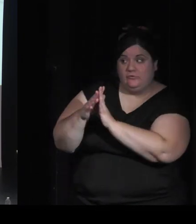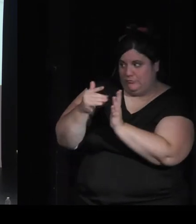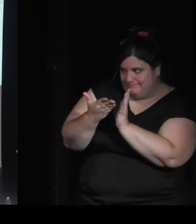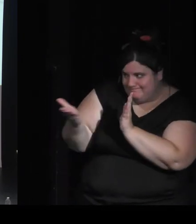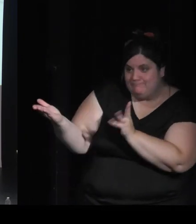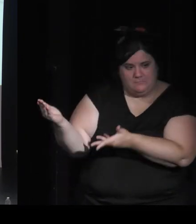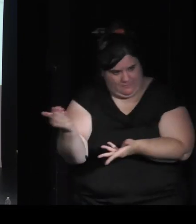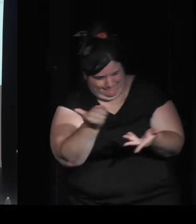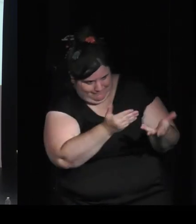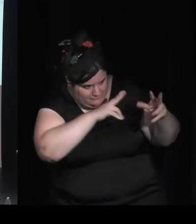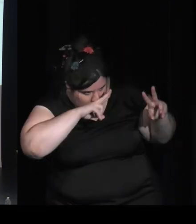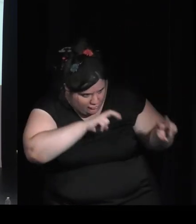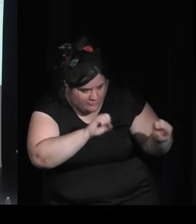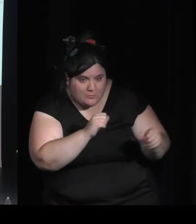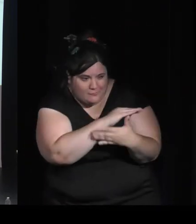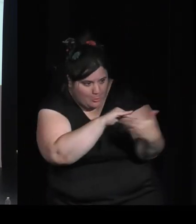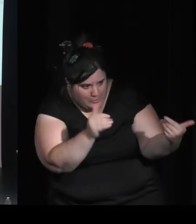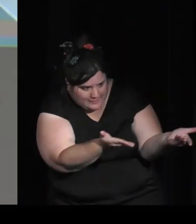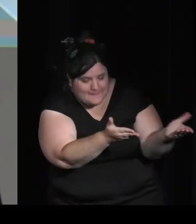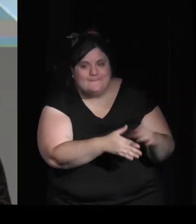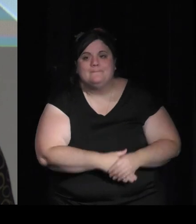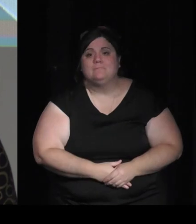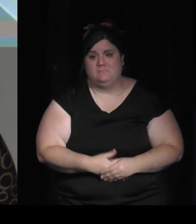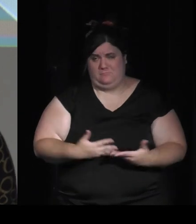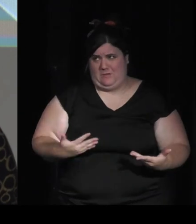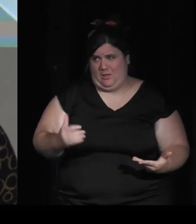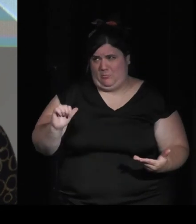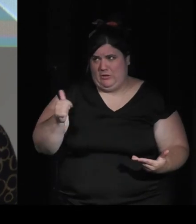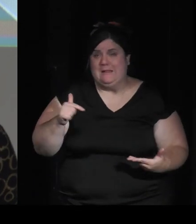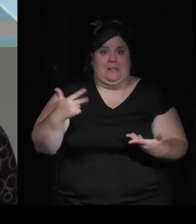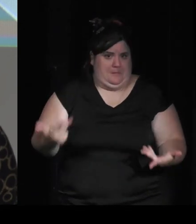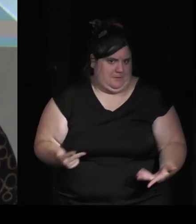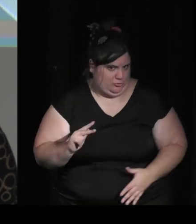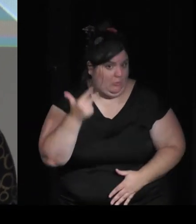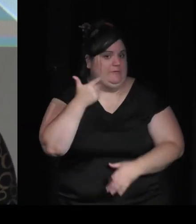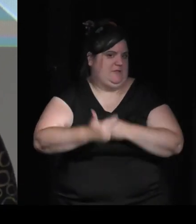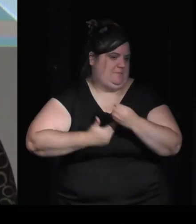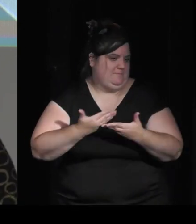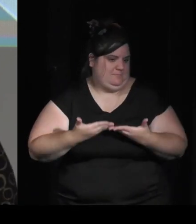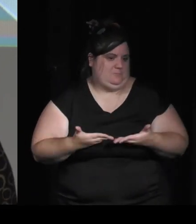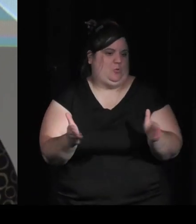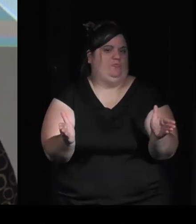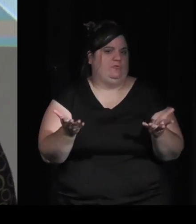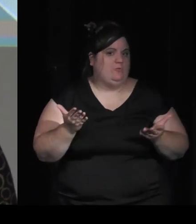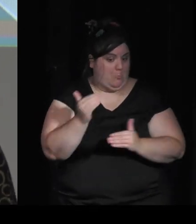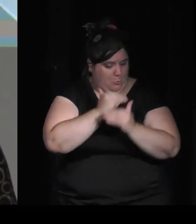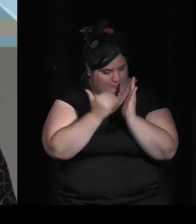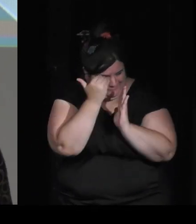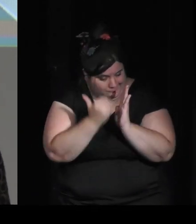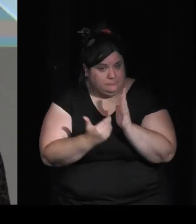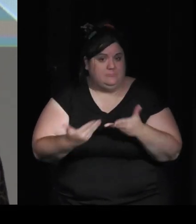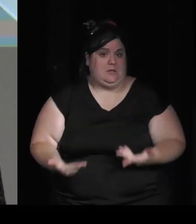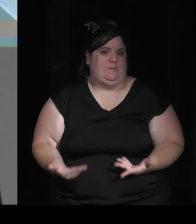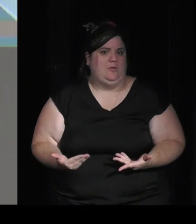dans différentes disciplines et on a réussi donc ça fait c'est la troisième année que la chaire existe et sur cette troisième année on en est à notre